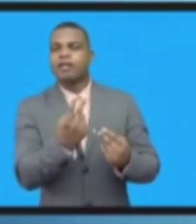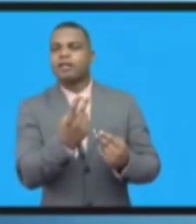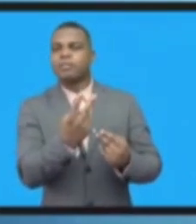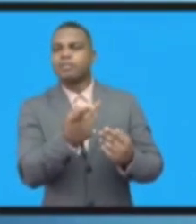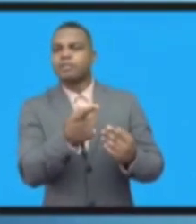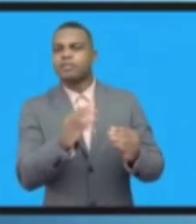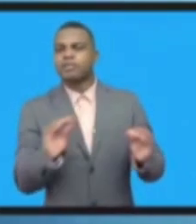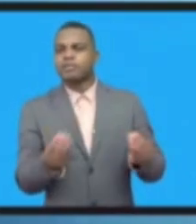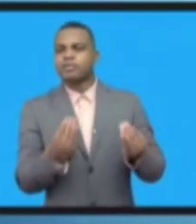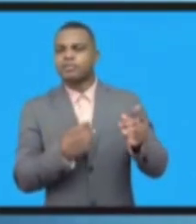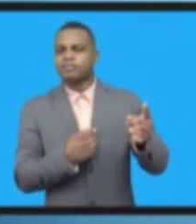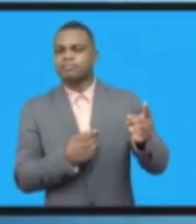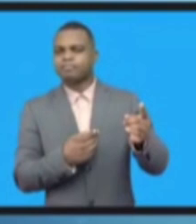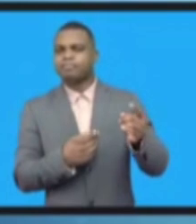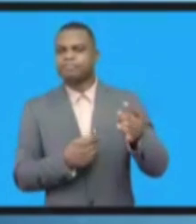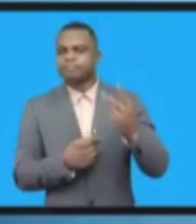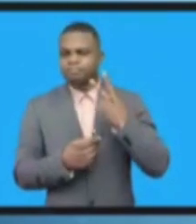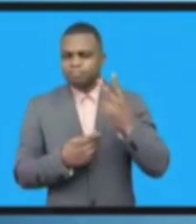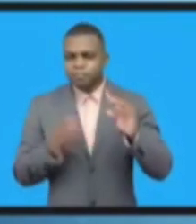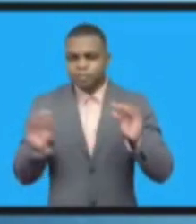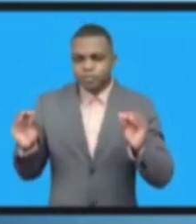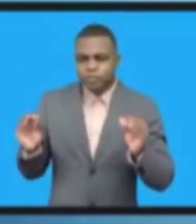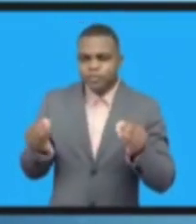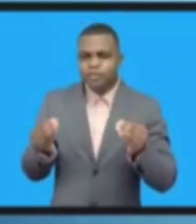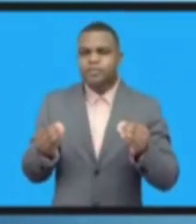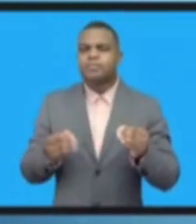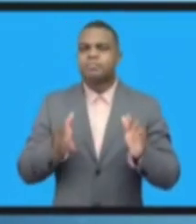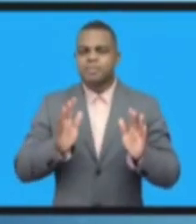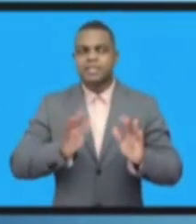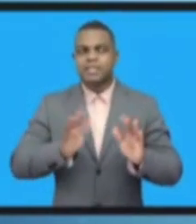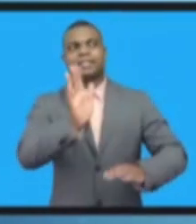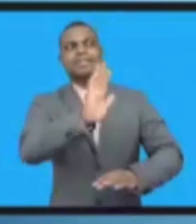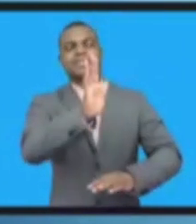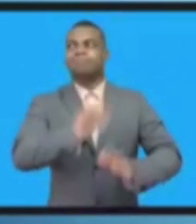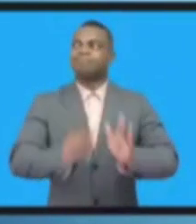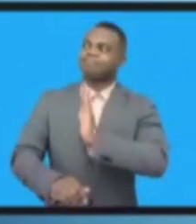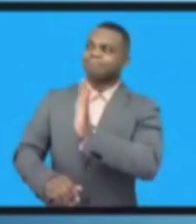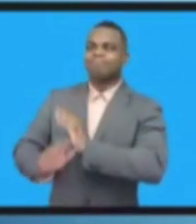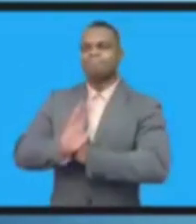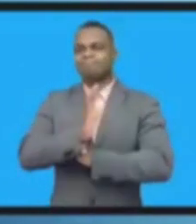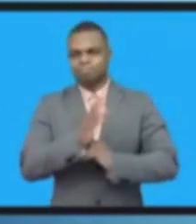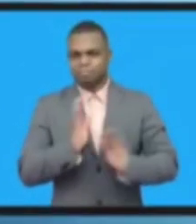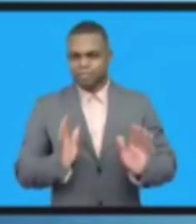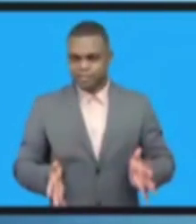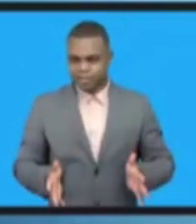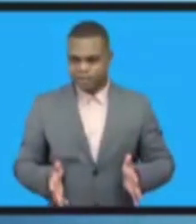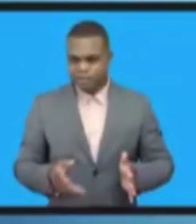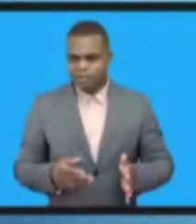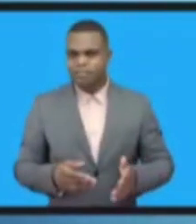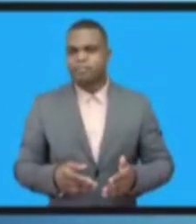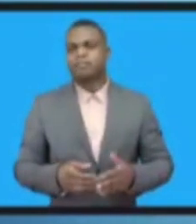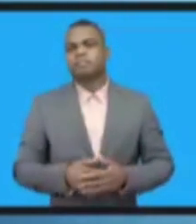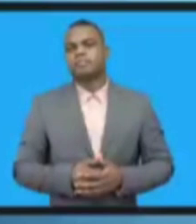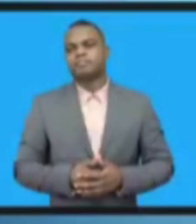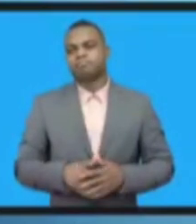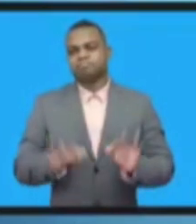усилия IGF, которые возглавляются Анна Генга,